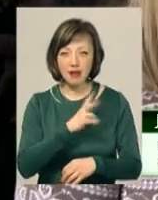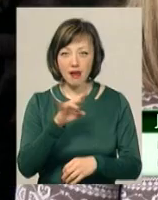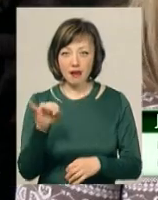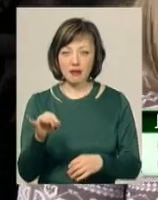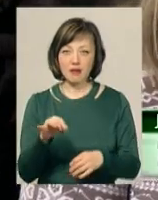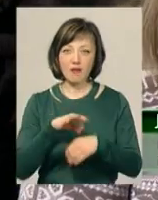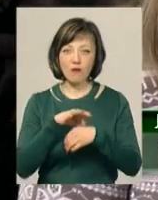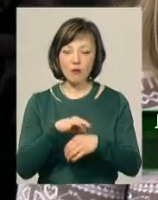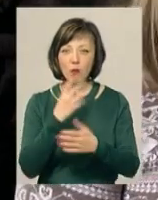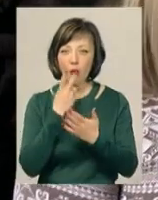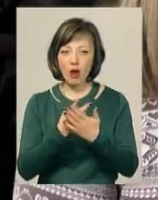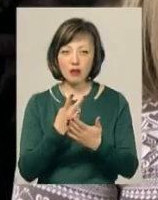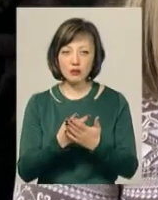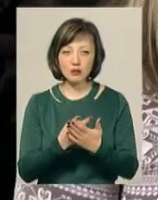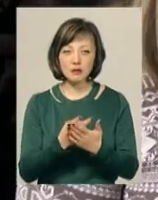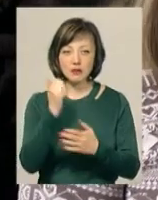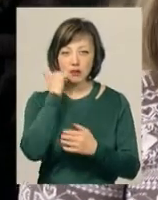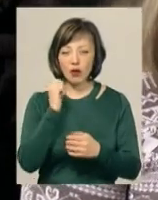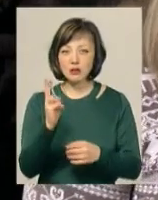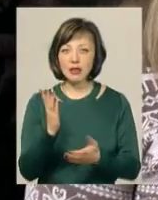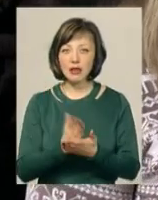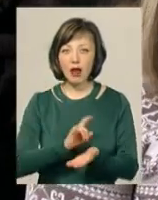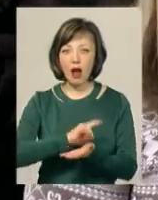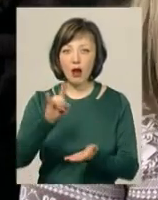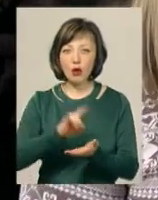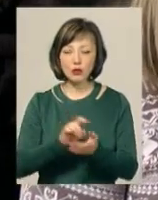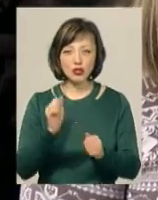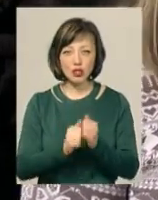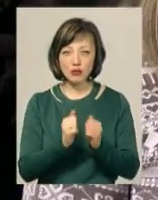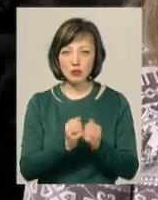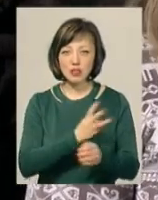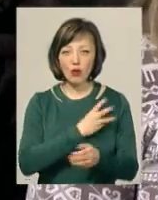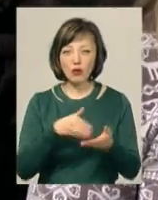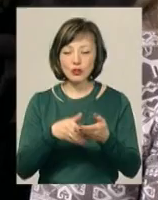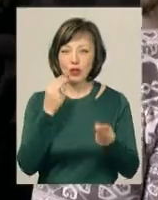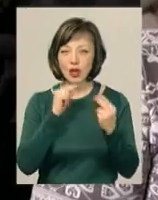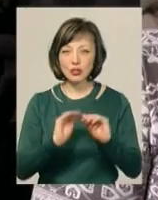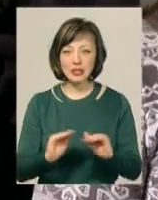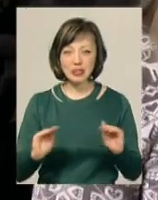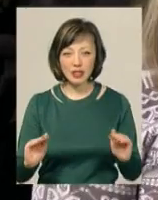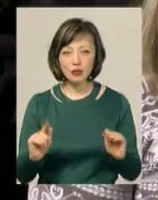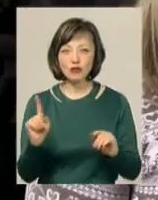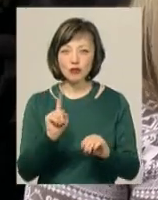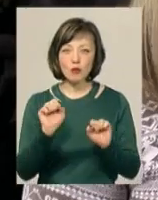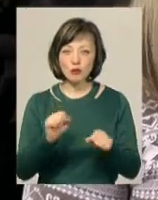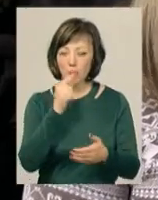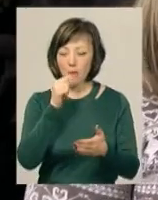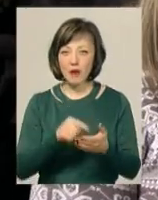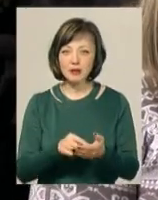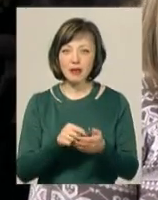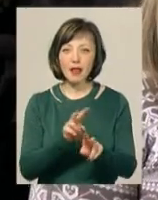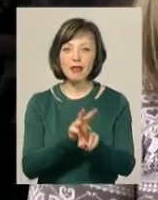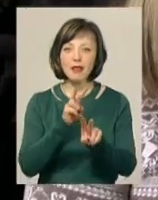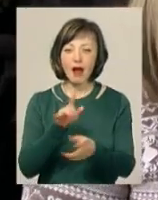показуємо, у нас в Старокостянтинові є аеродром. То ми часто заохочуємо кращих вихованців тих, що вони можуть попасти на